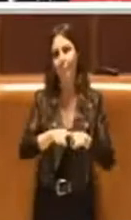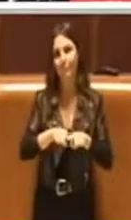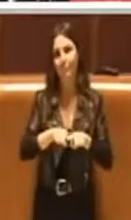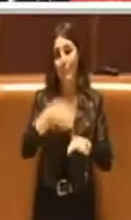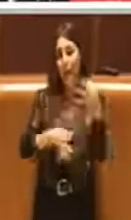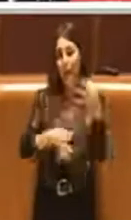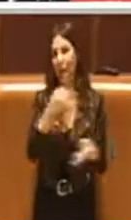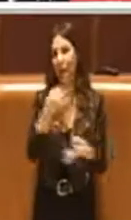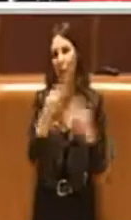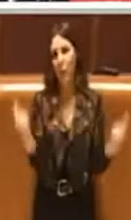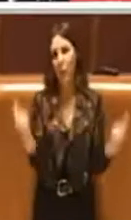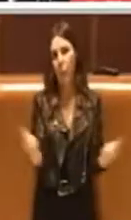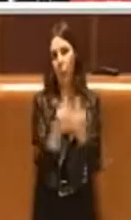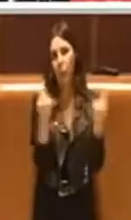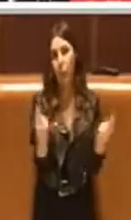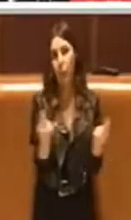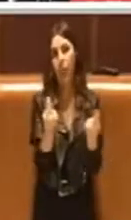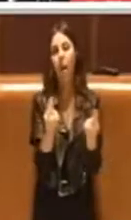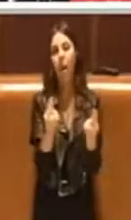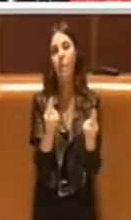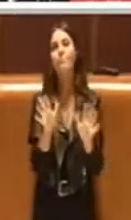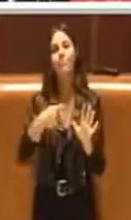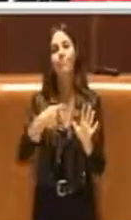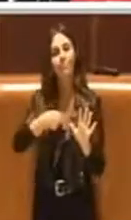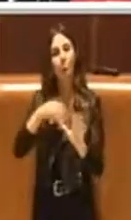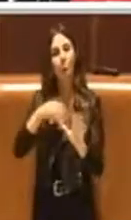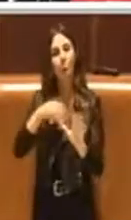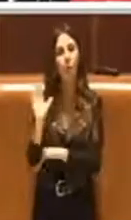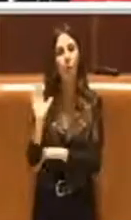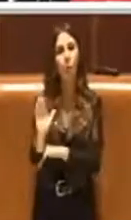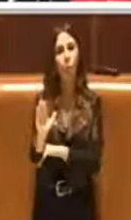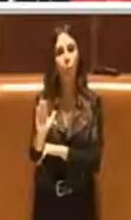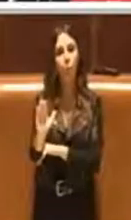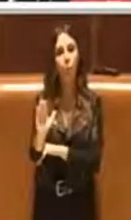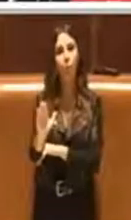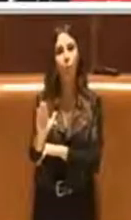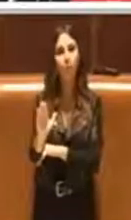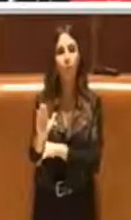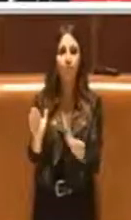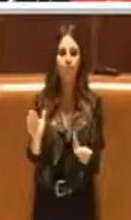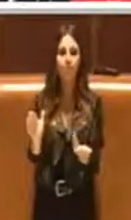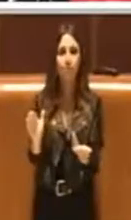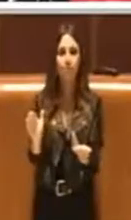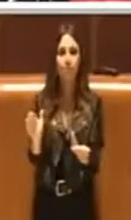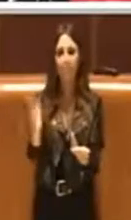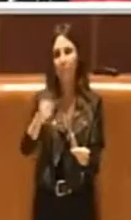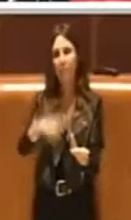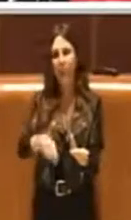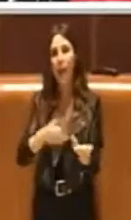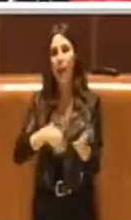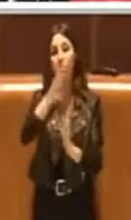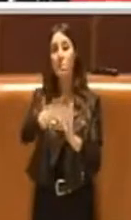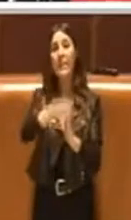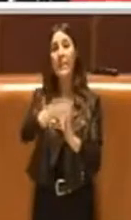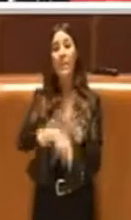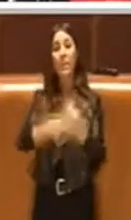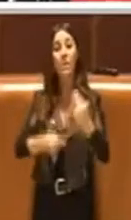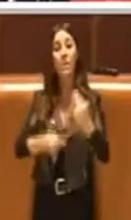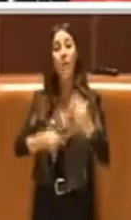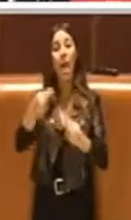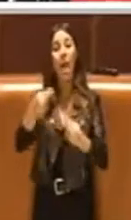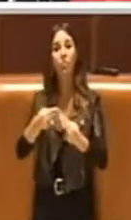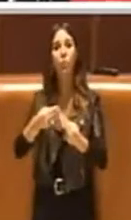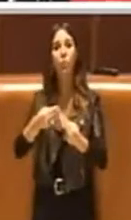però io ritengo che in futuro e comunque eventualmente anche nella predisposizione del bilancio di previsione